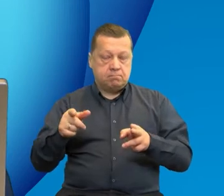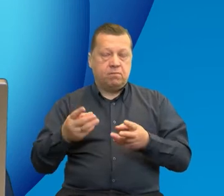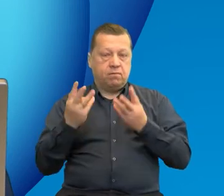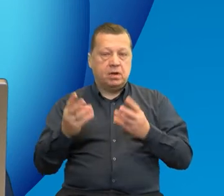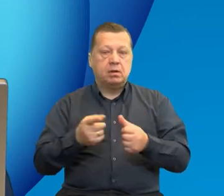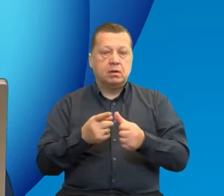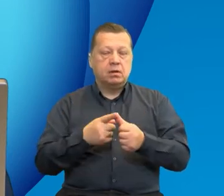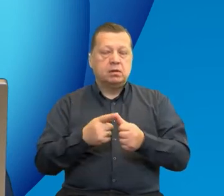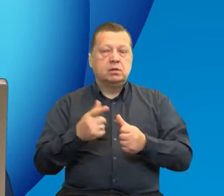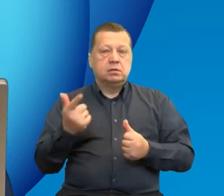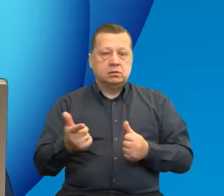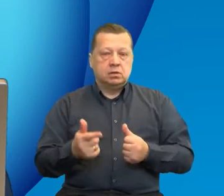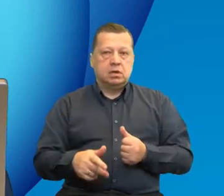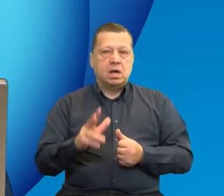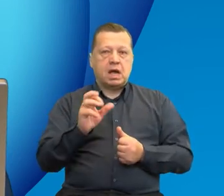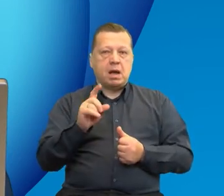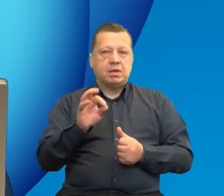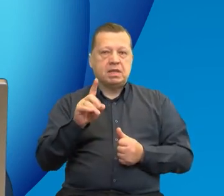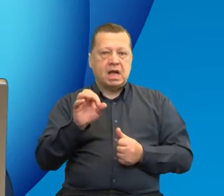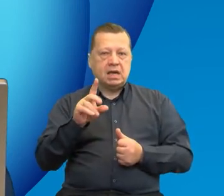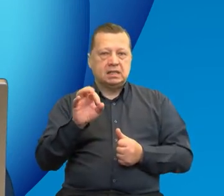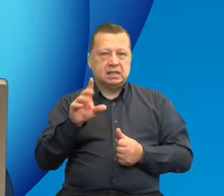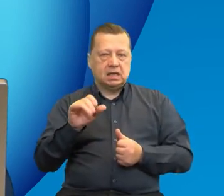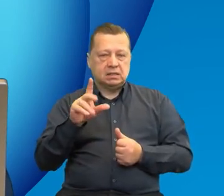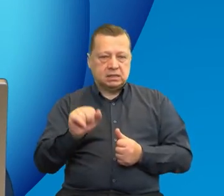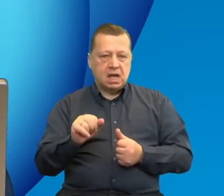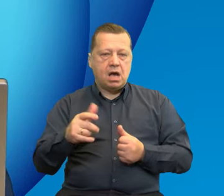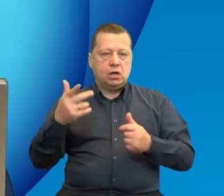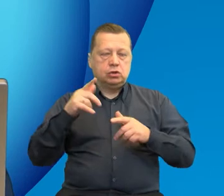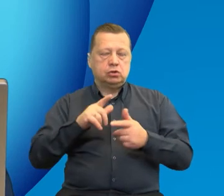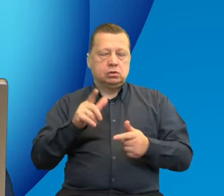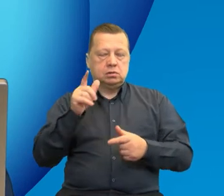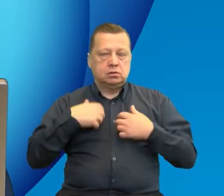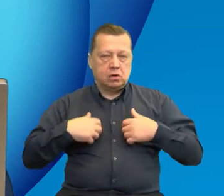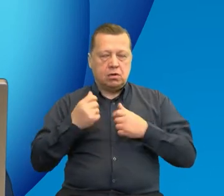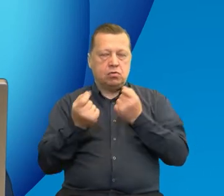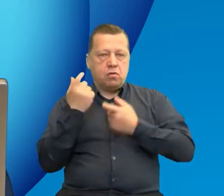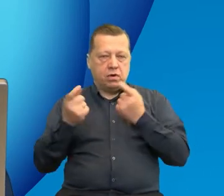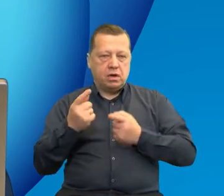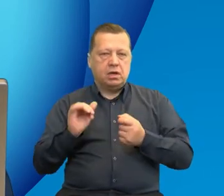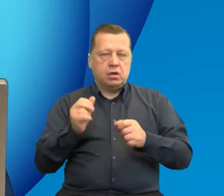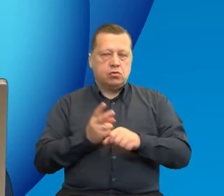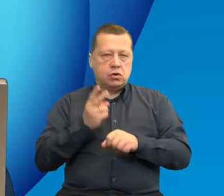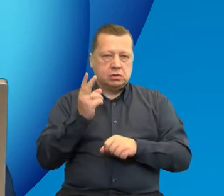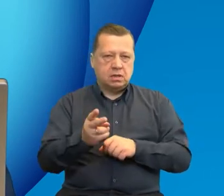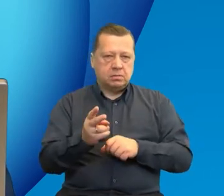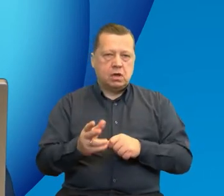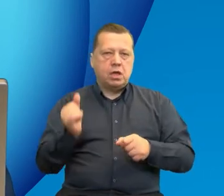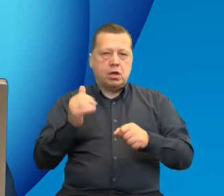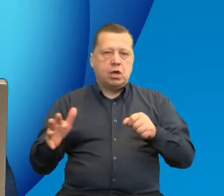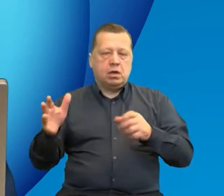z nich to jest komplementarność, kapitalizacja, łącznie środowisko, innowacyjność oraz dostępność.